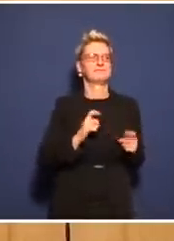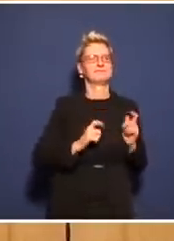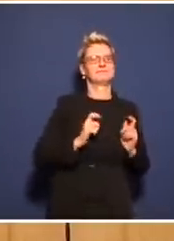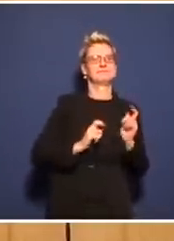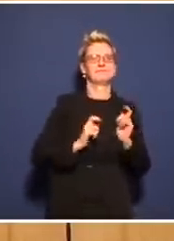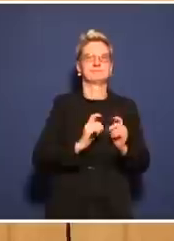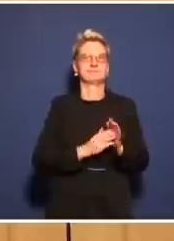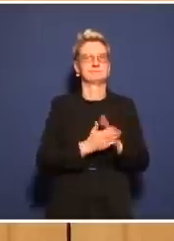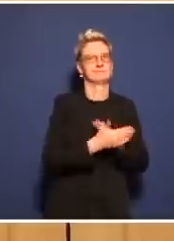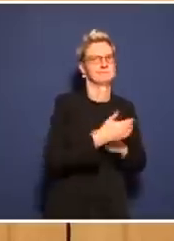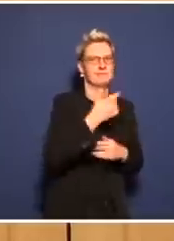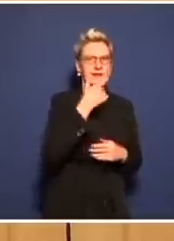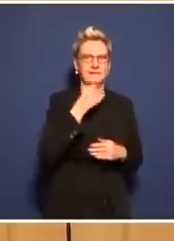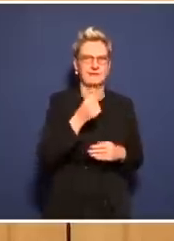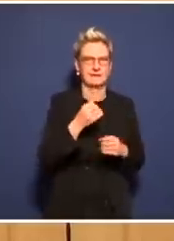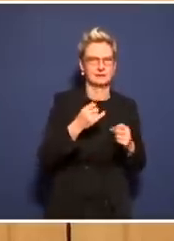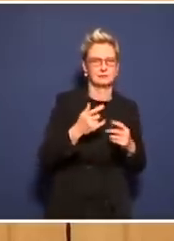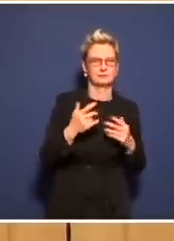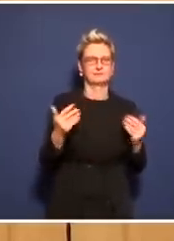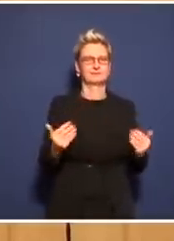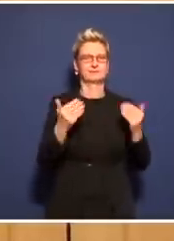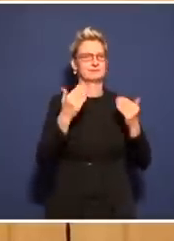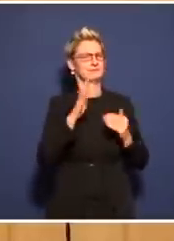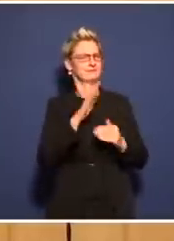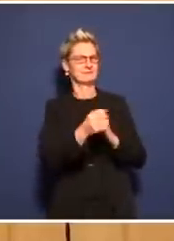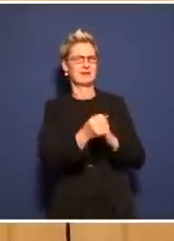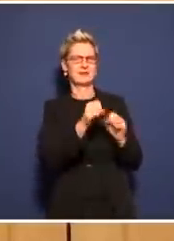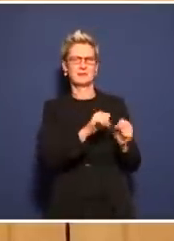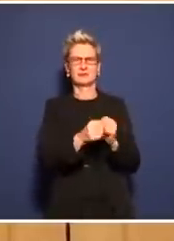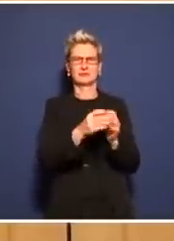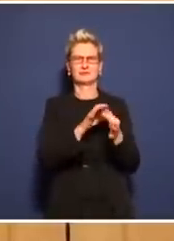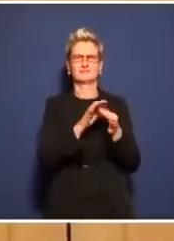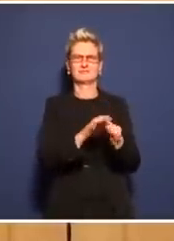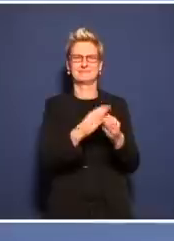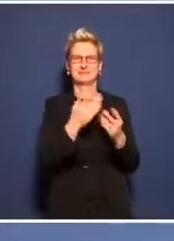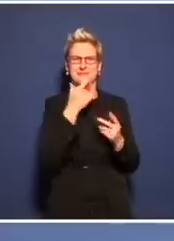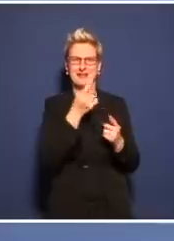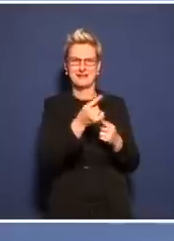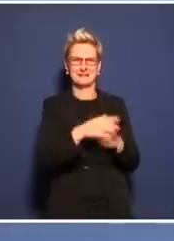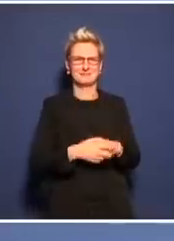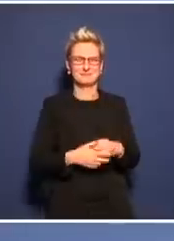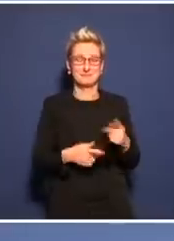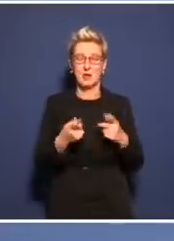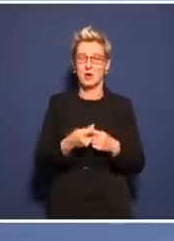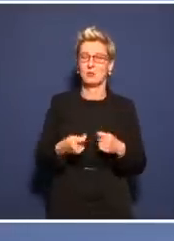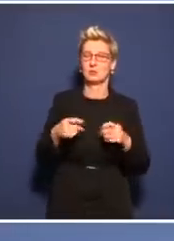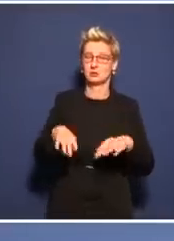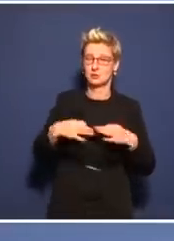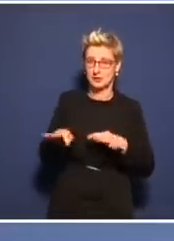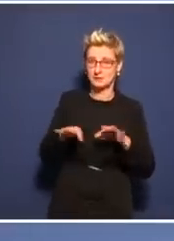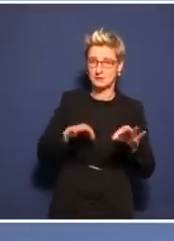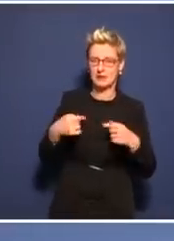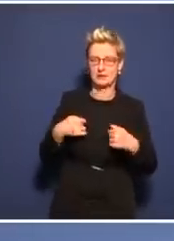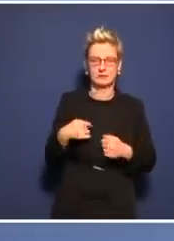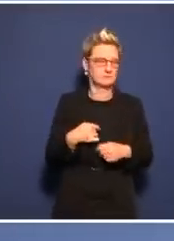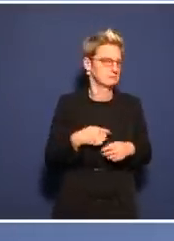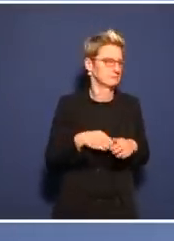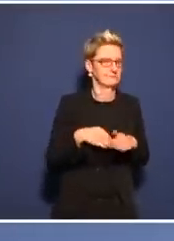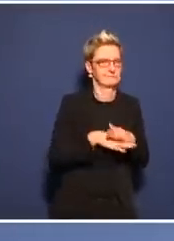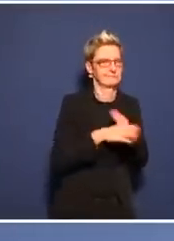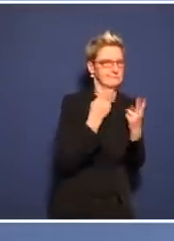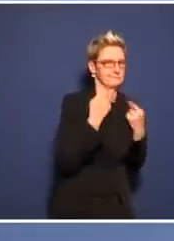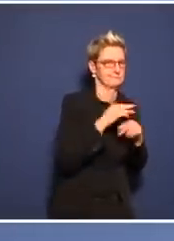provokante Frage. Also erstmal, der Bundesgesundheitsminister drückt sich vor nichts und ist dafür auch wahrscheinlich nicht bekannt.